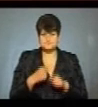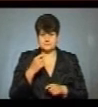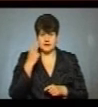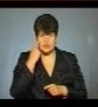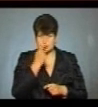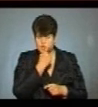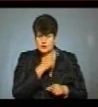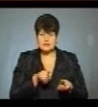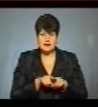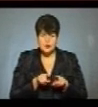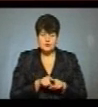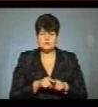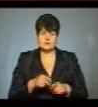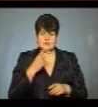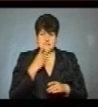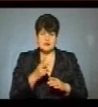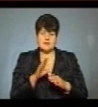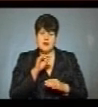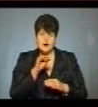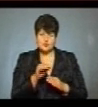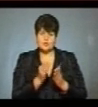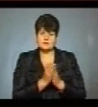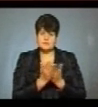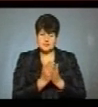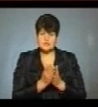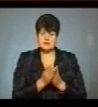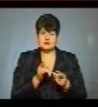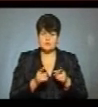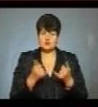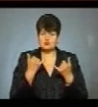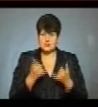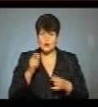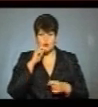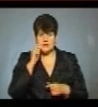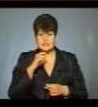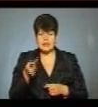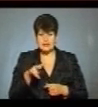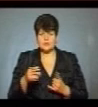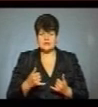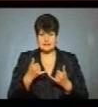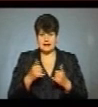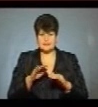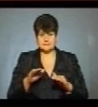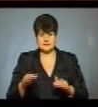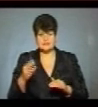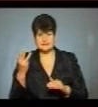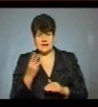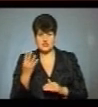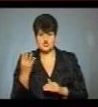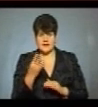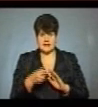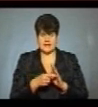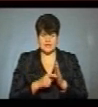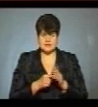письменниця презентувала аудіопідручник «Хрестоматія» з сучасної дитячої української літератури для учнів 3-4 класів.